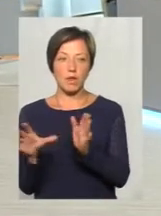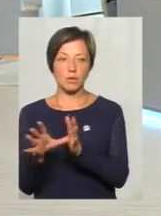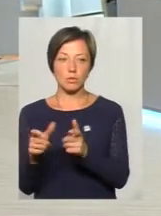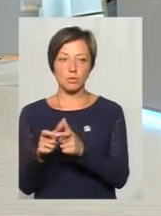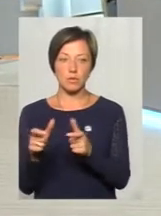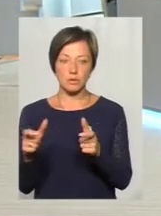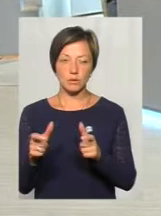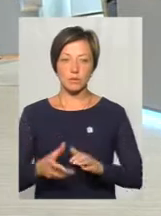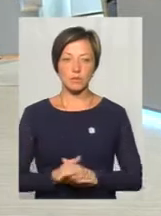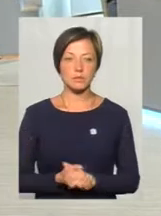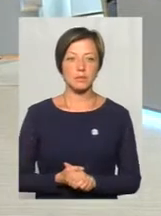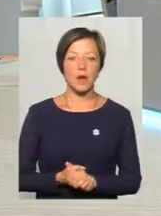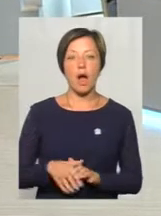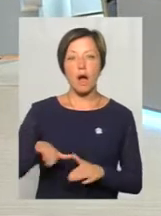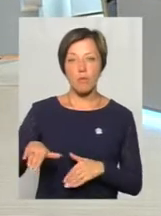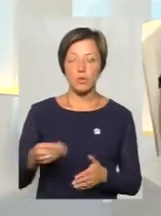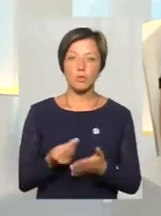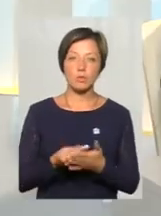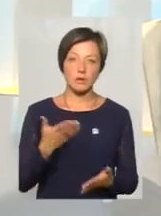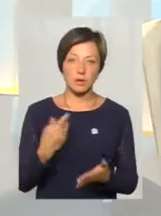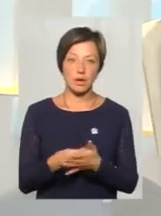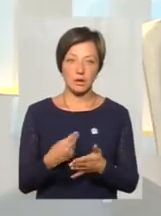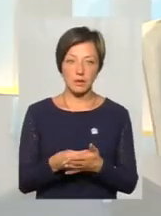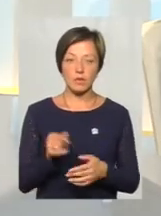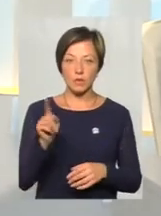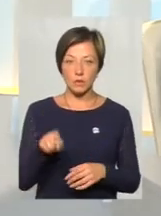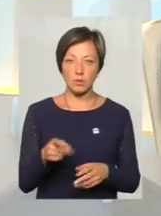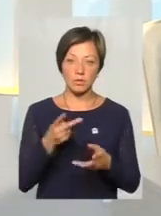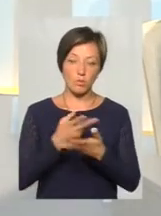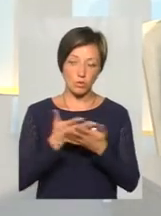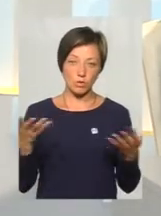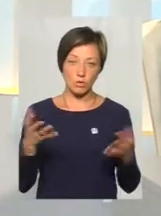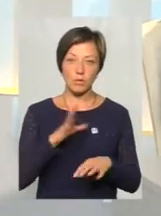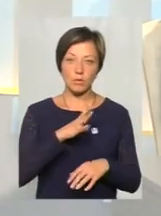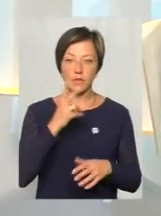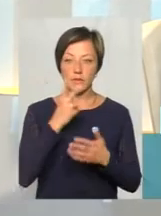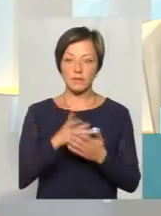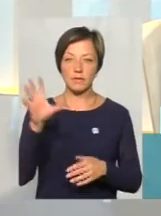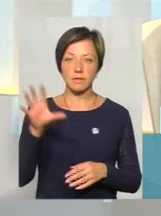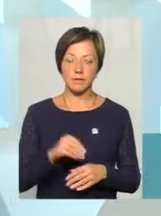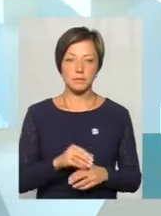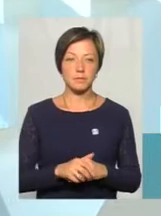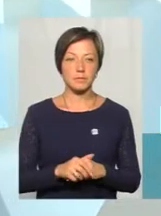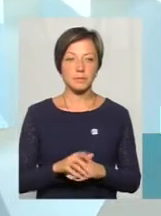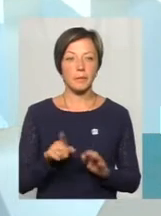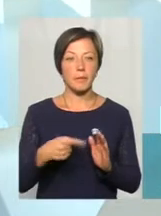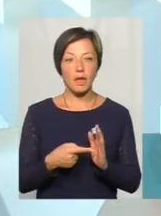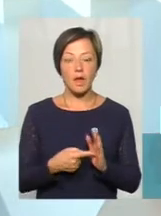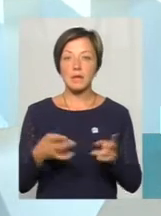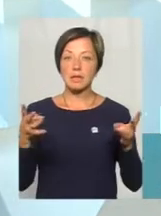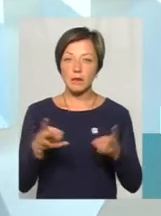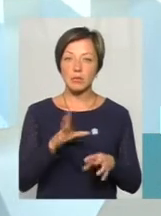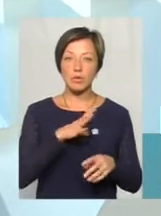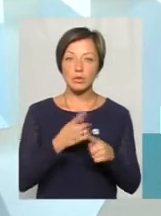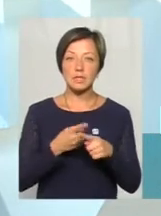якраз електронний квиток, а вже тоді підвищувати тарифи, і тоді прозоро був би весь повністю… Але треба було